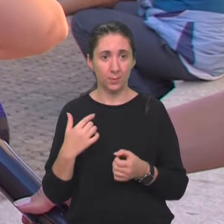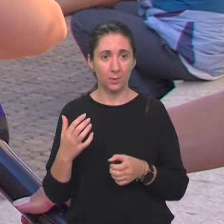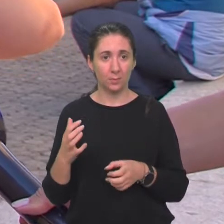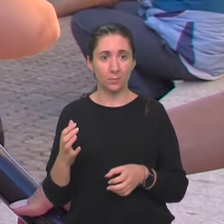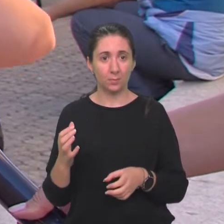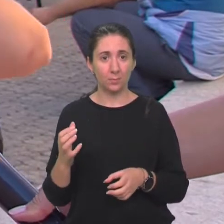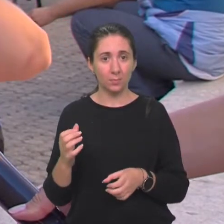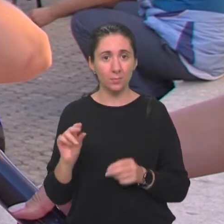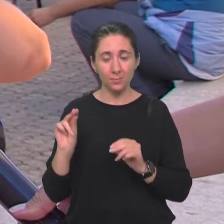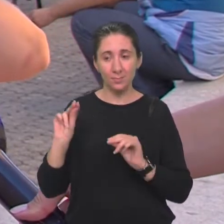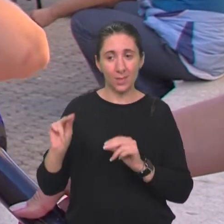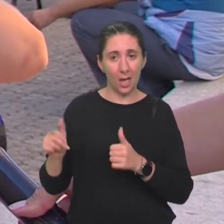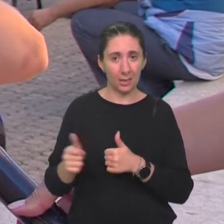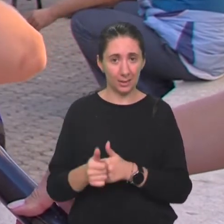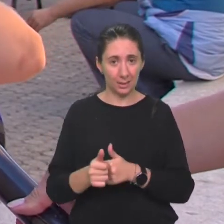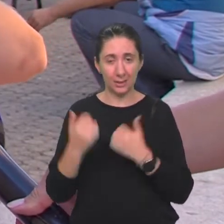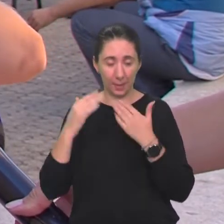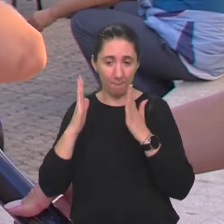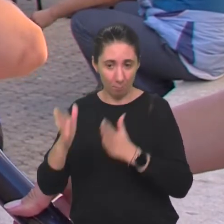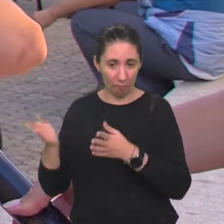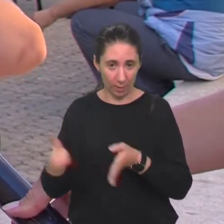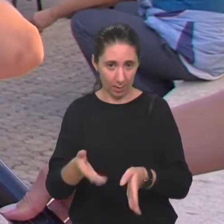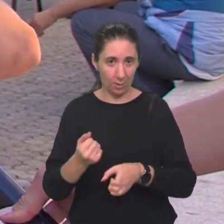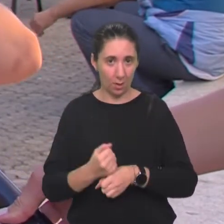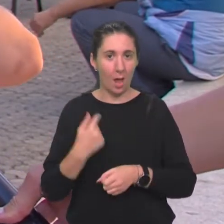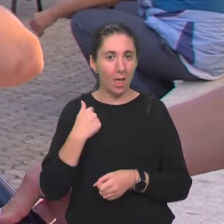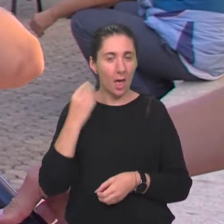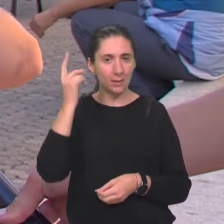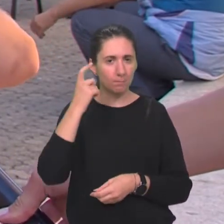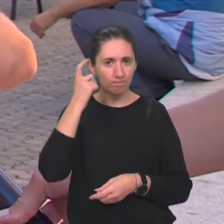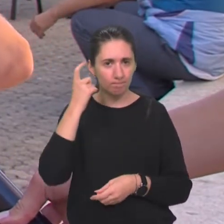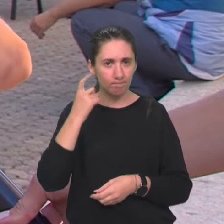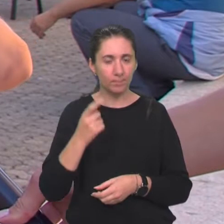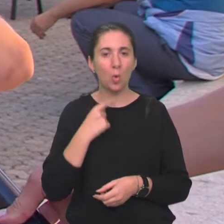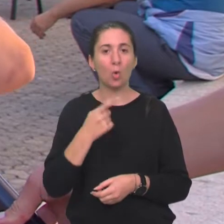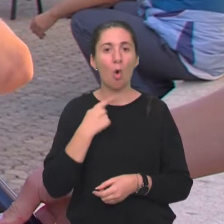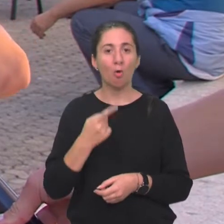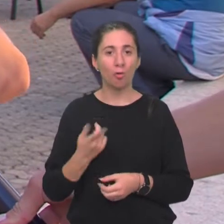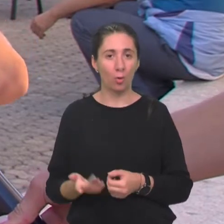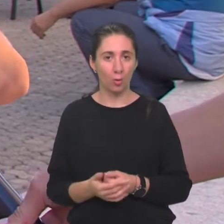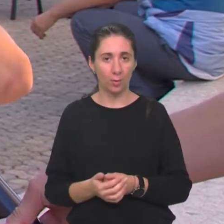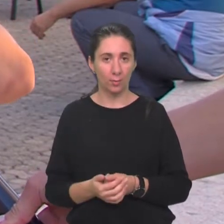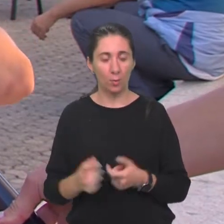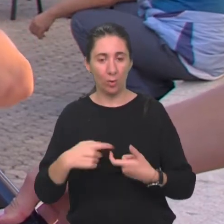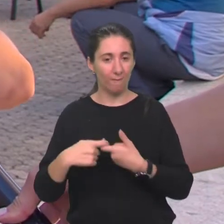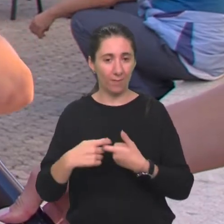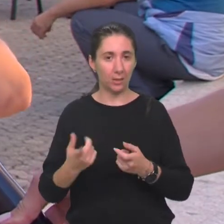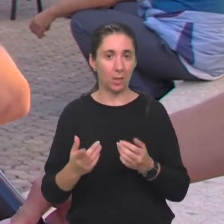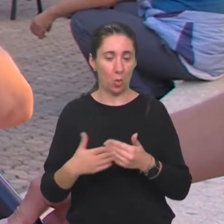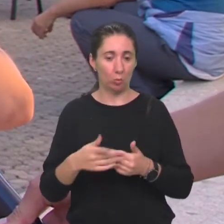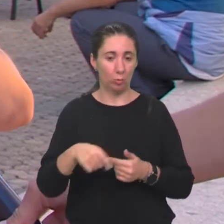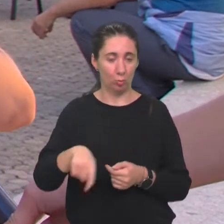asistentici, a ja sam smislila govor vezana uz